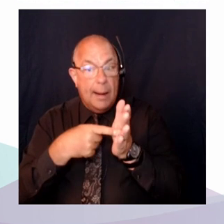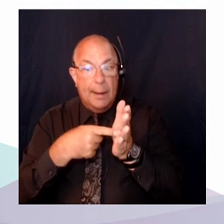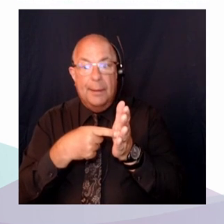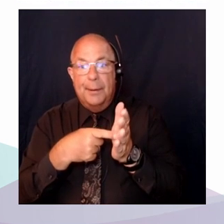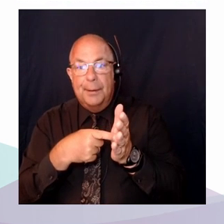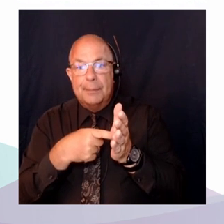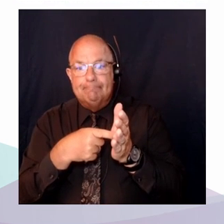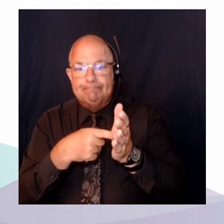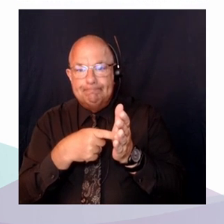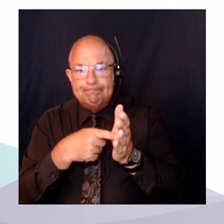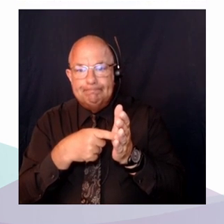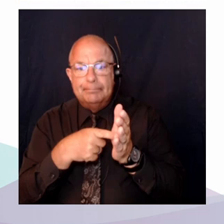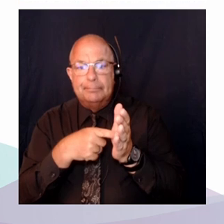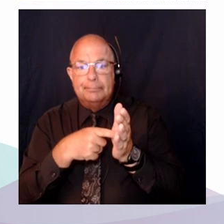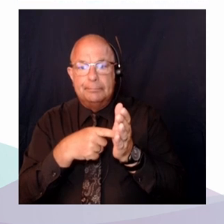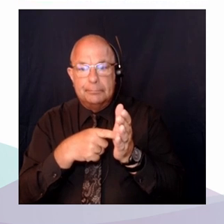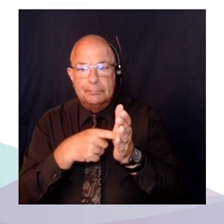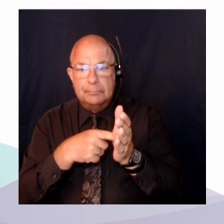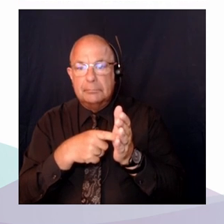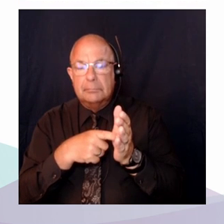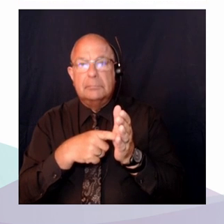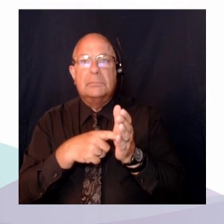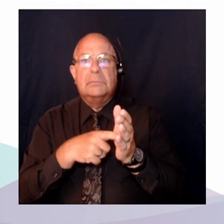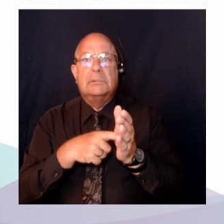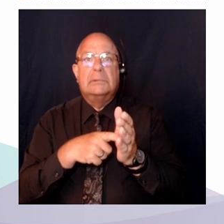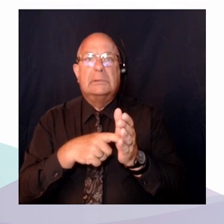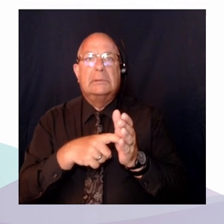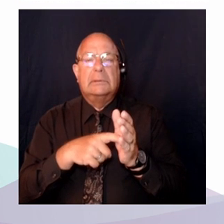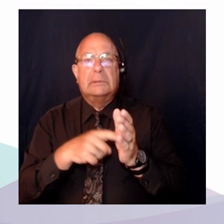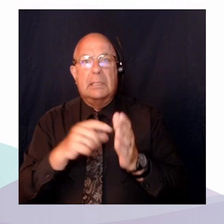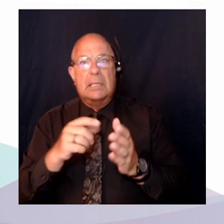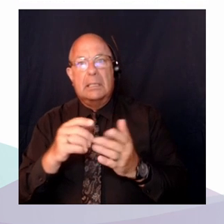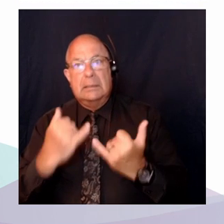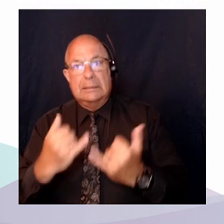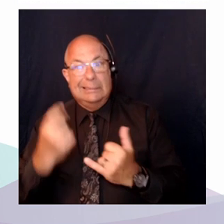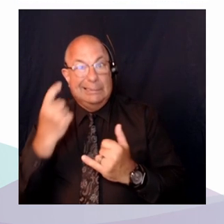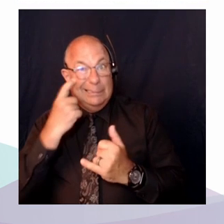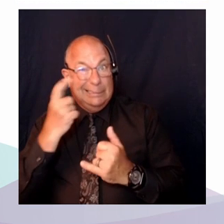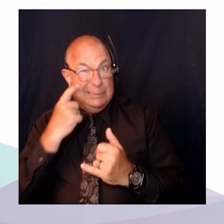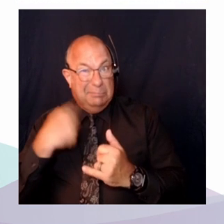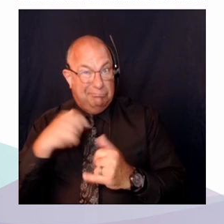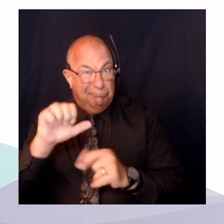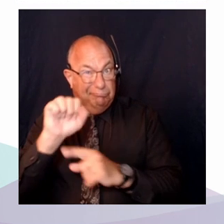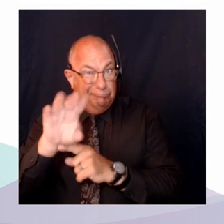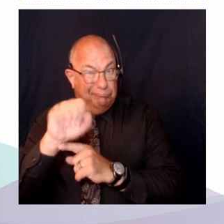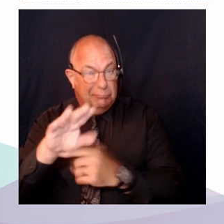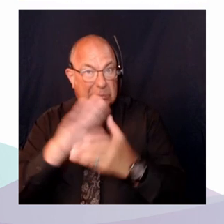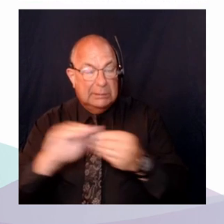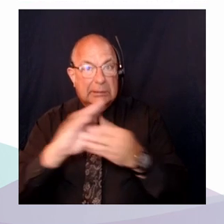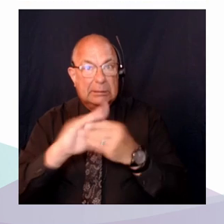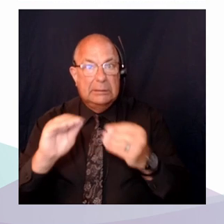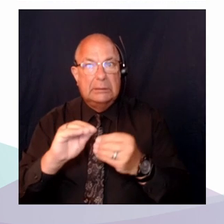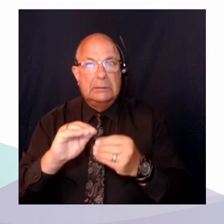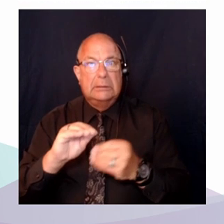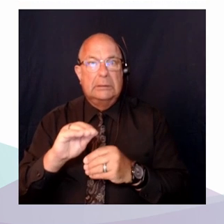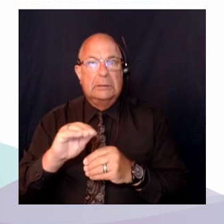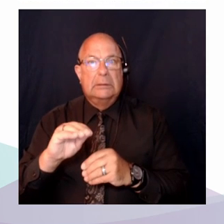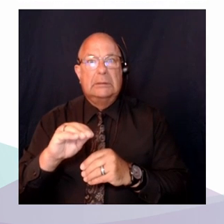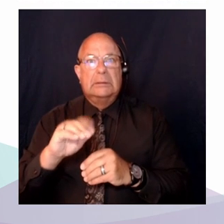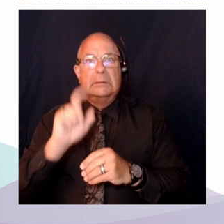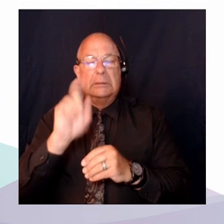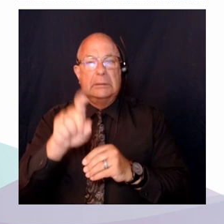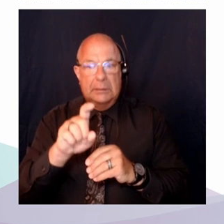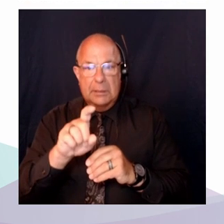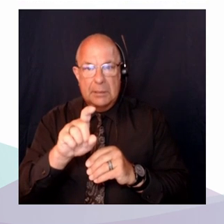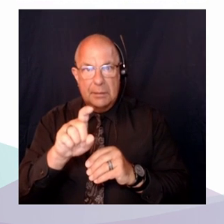comme nous venons de le dire, comme je viens juste de le dire, imposent aux États d'accorder une priorité